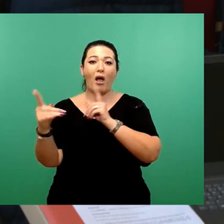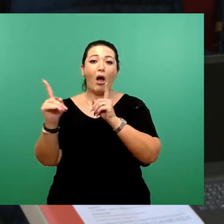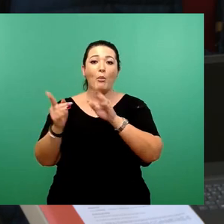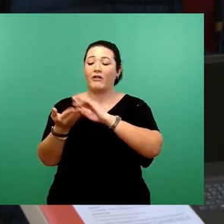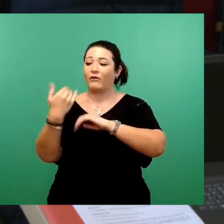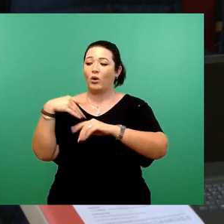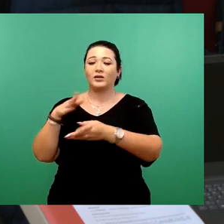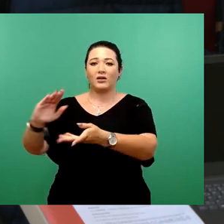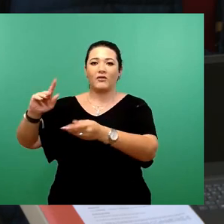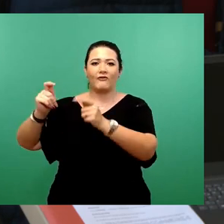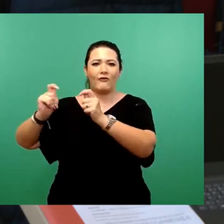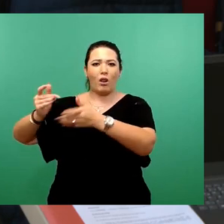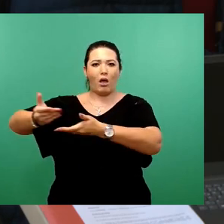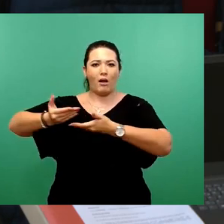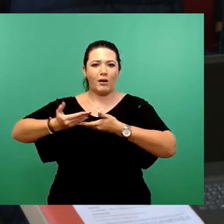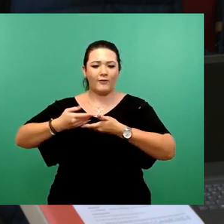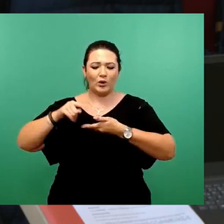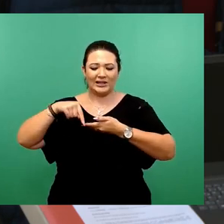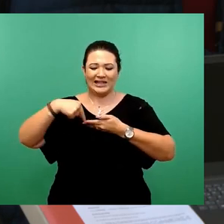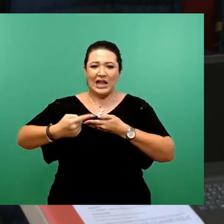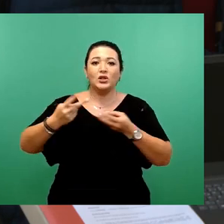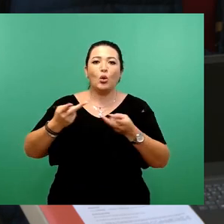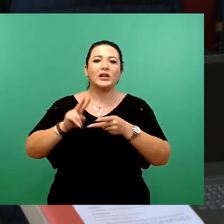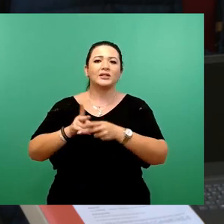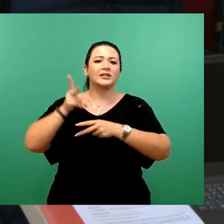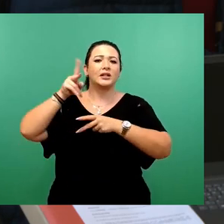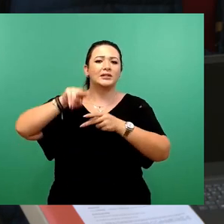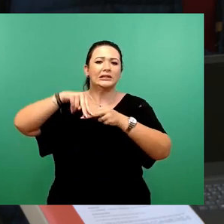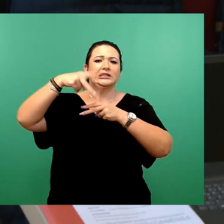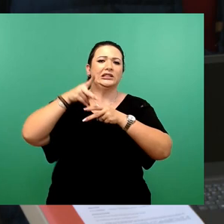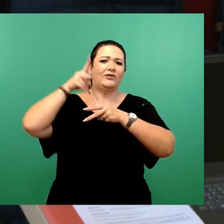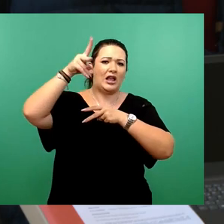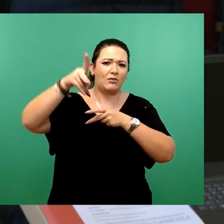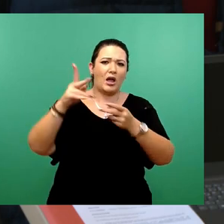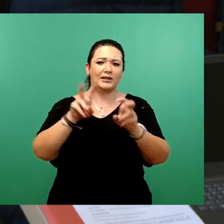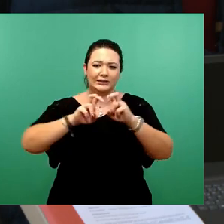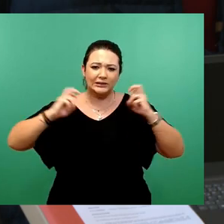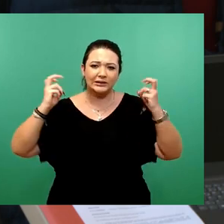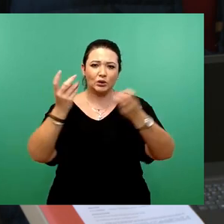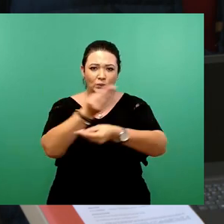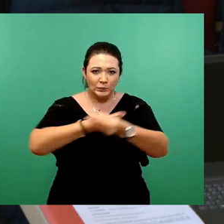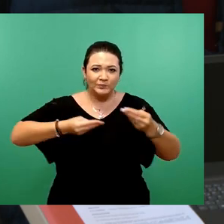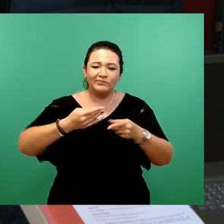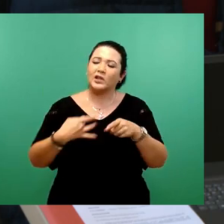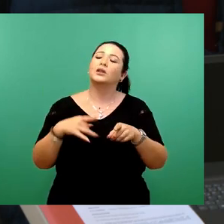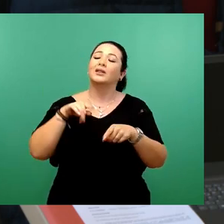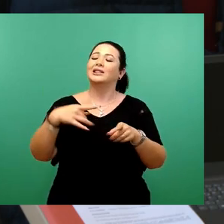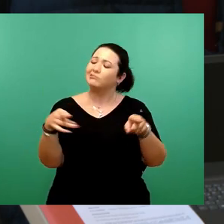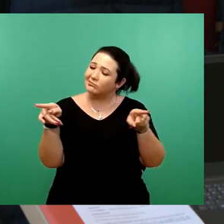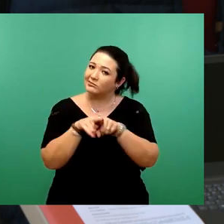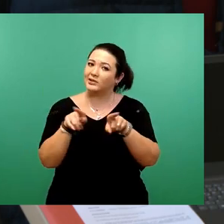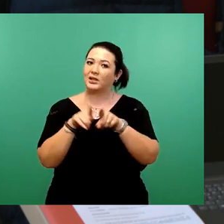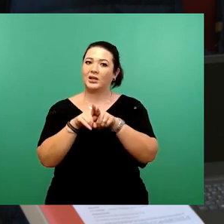im nächsten oder übernächsten Mal haben werden, werden wieder ungefähr die gleiche Summe, also 11, 12 Millionen,